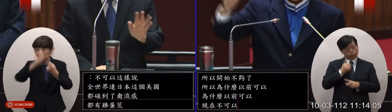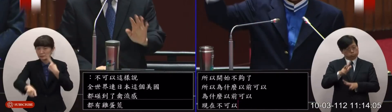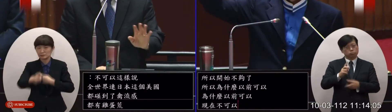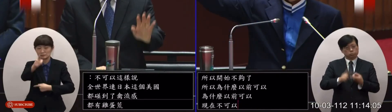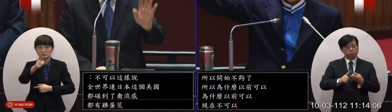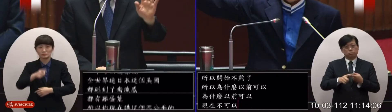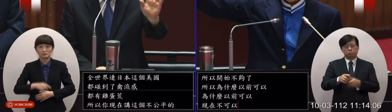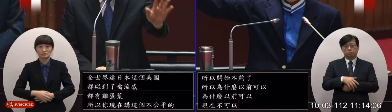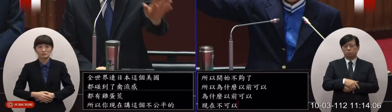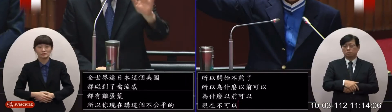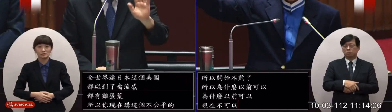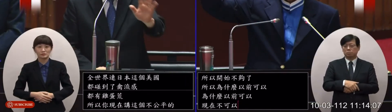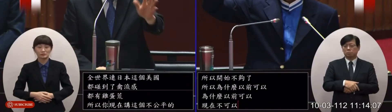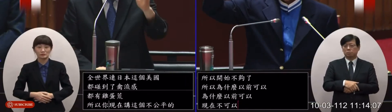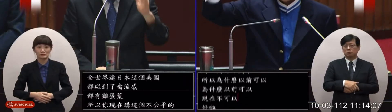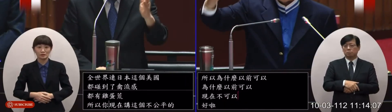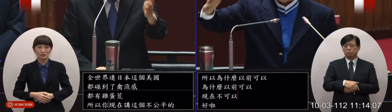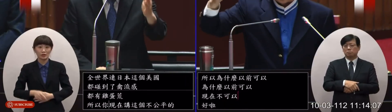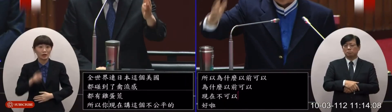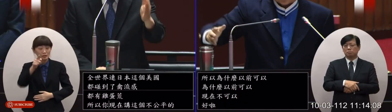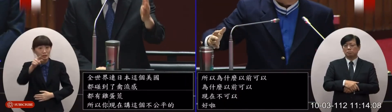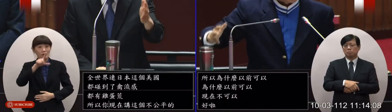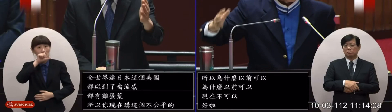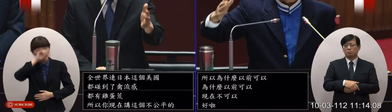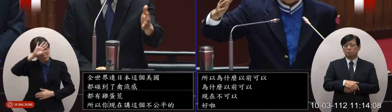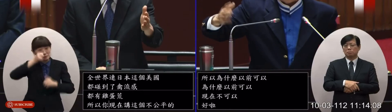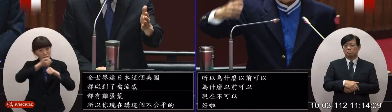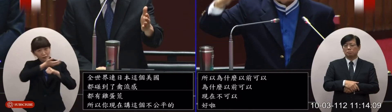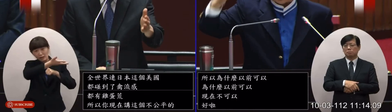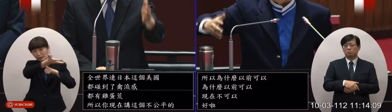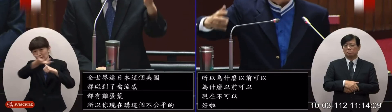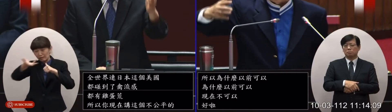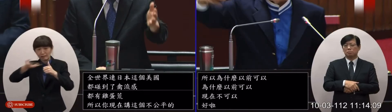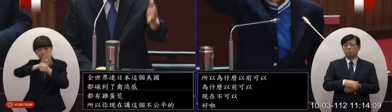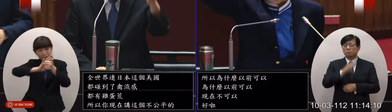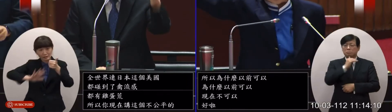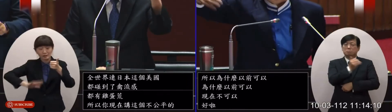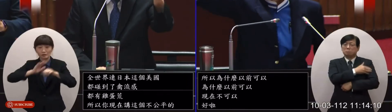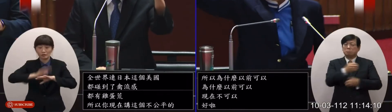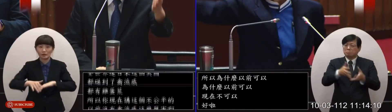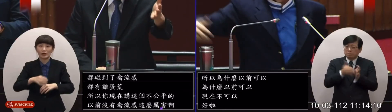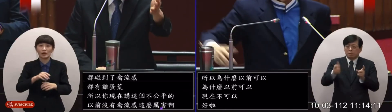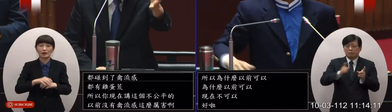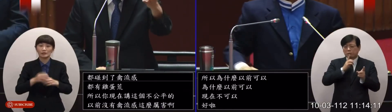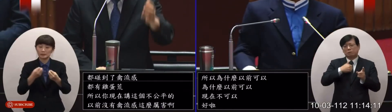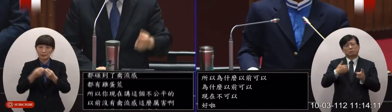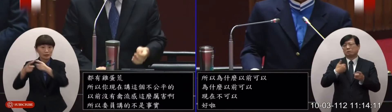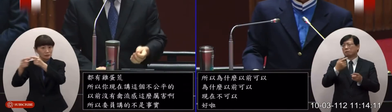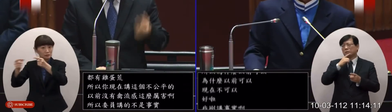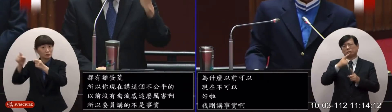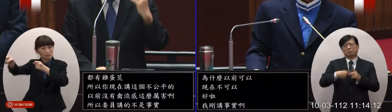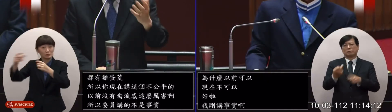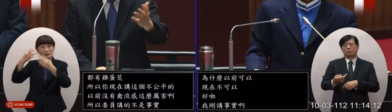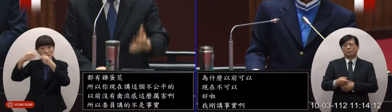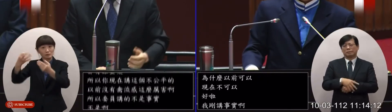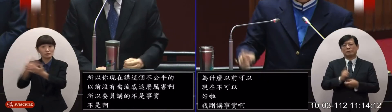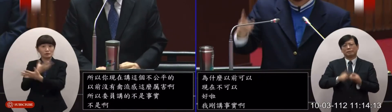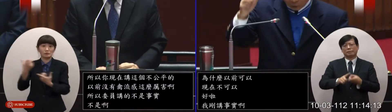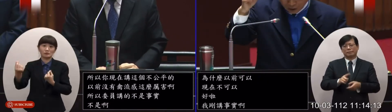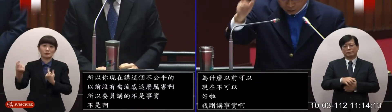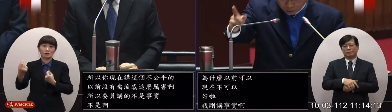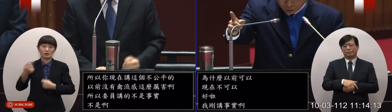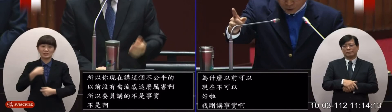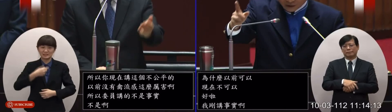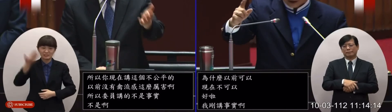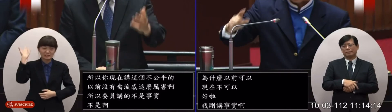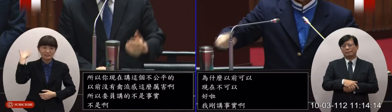不是啊因為你沒有考慮到情流感這樣的一個案因此使得連日本都切蛋我們以前還跟